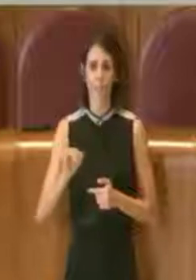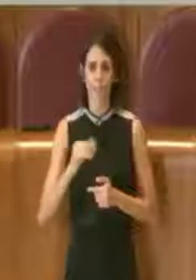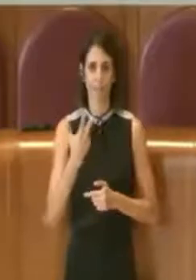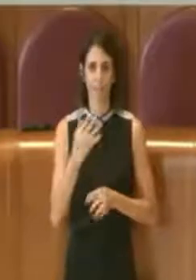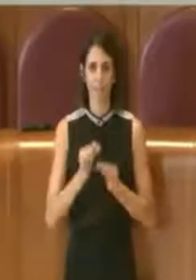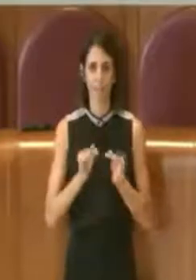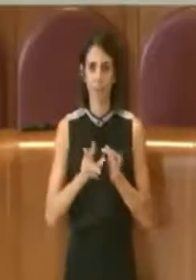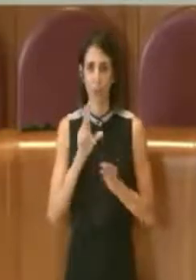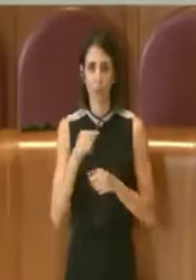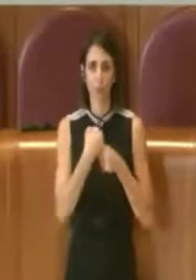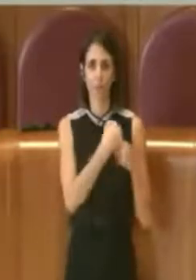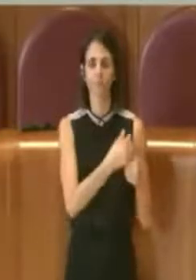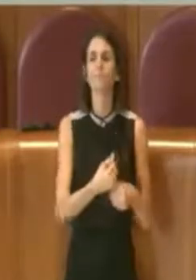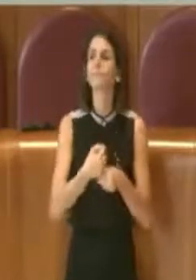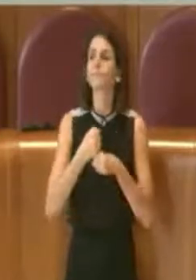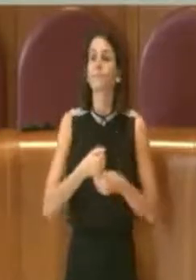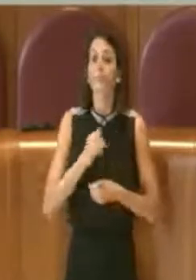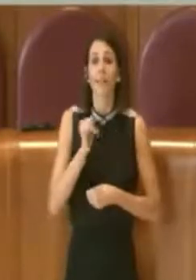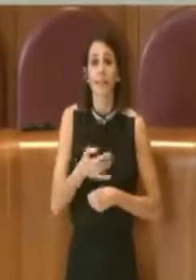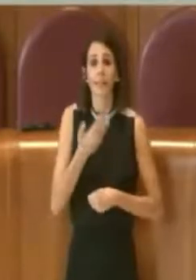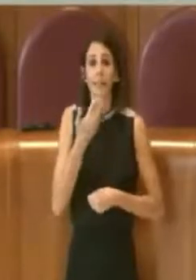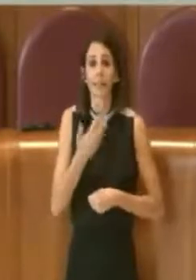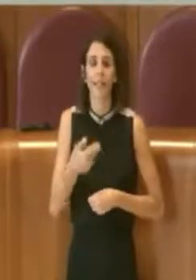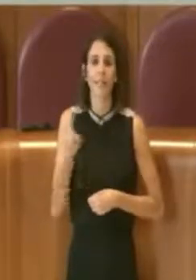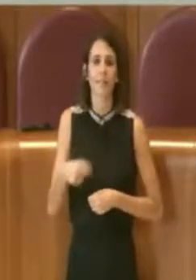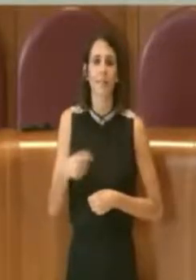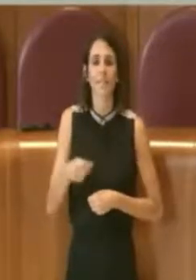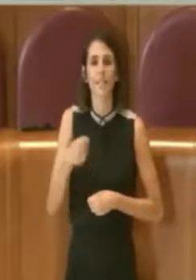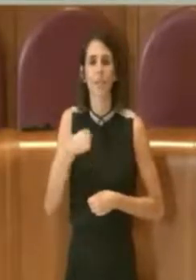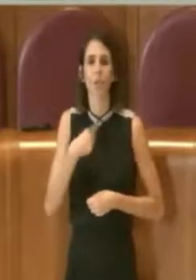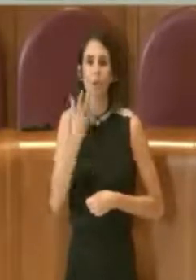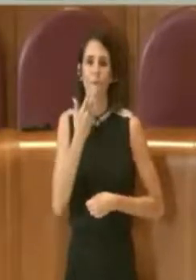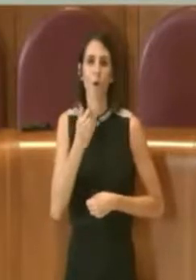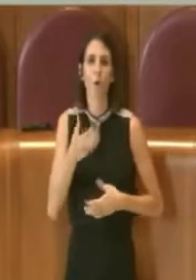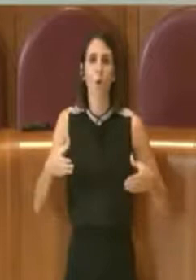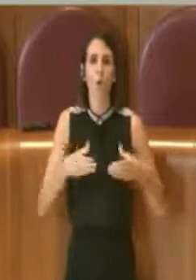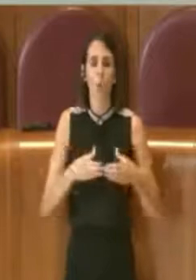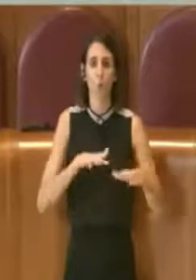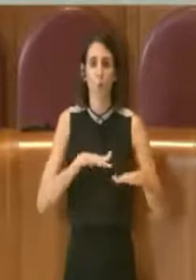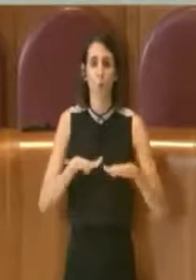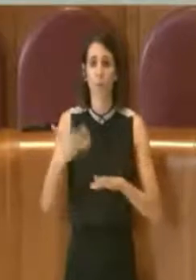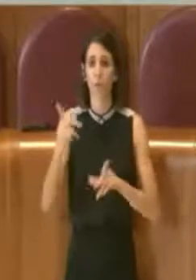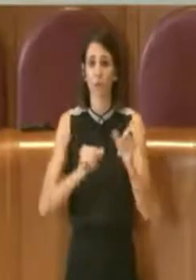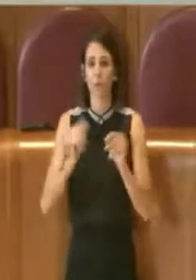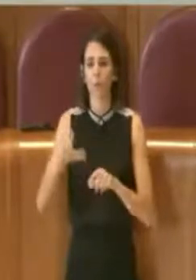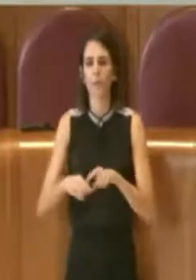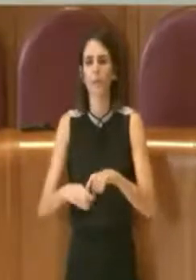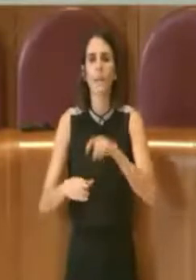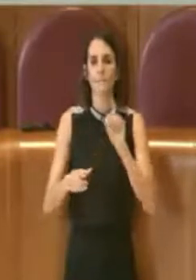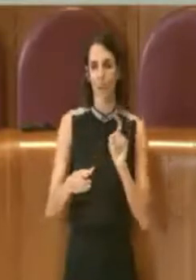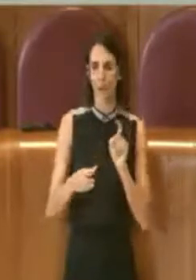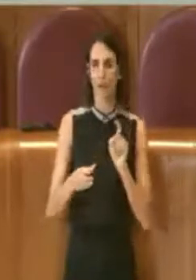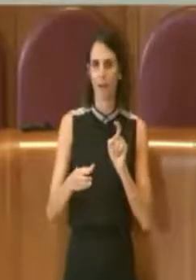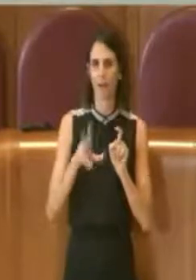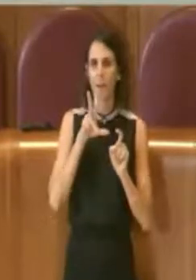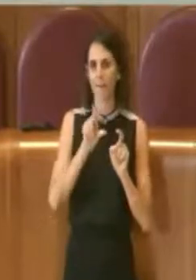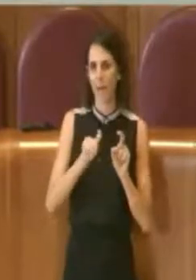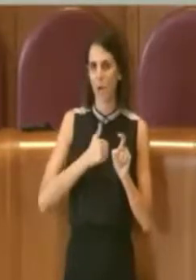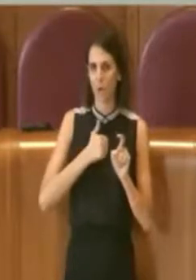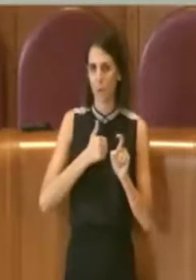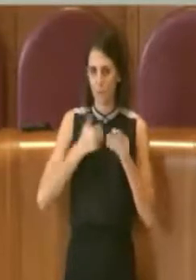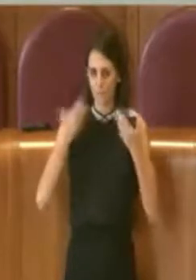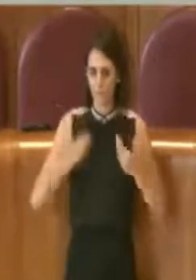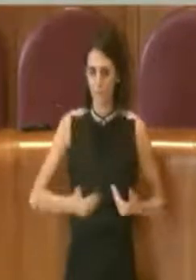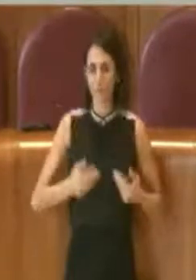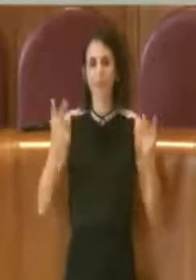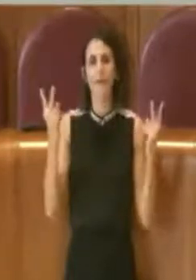Sì, grazie Presidente, io voglio intervenire in difformità dal mio gruppo perché a parte il fatto che questa mozione è stata